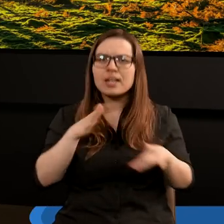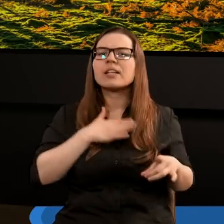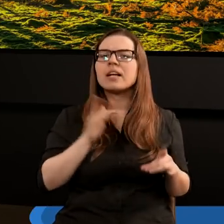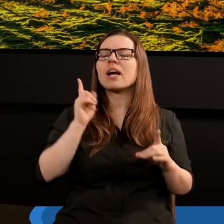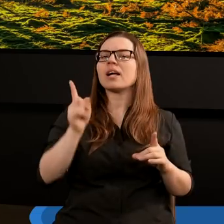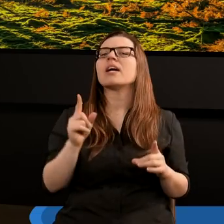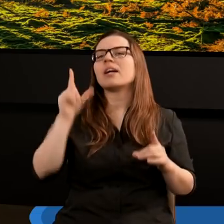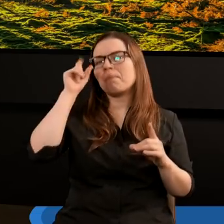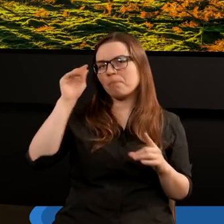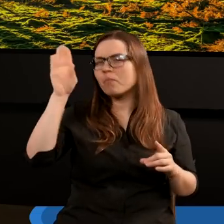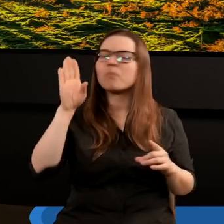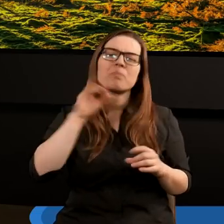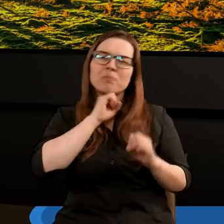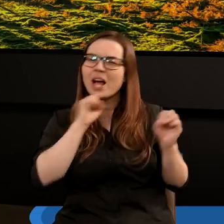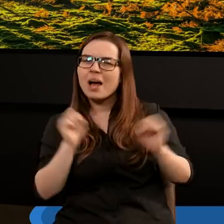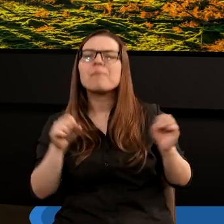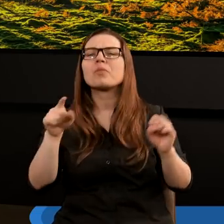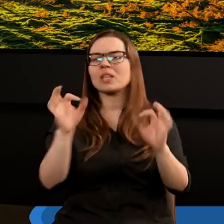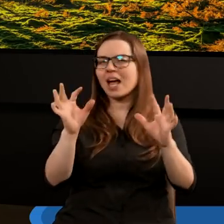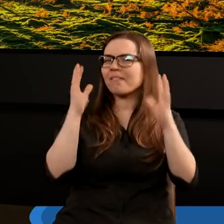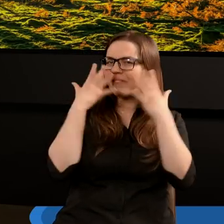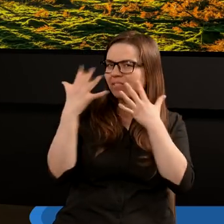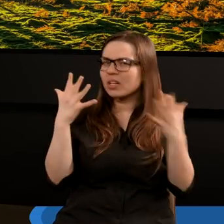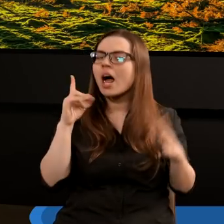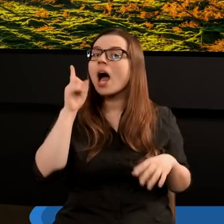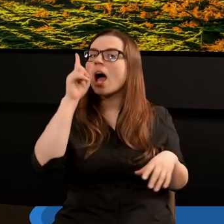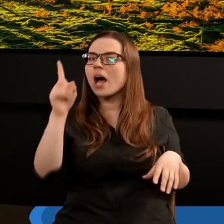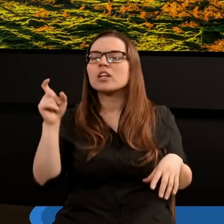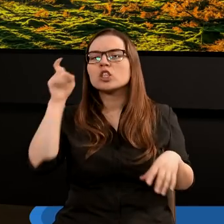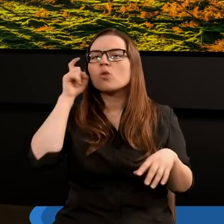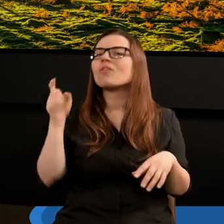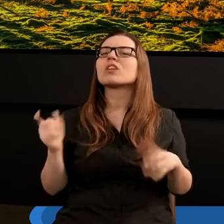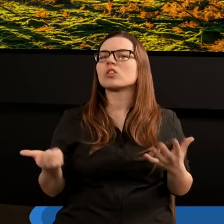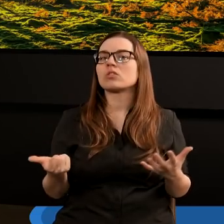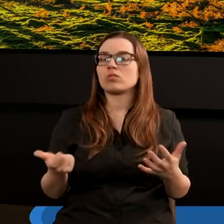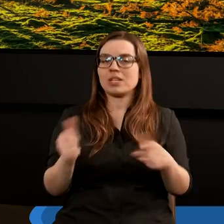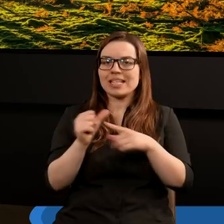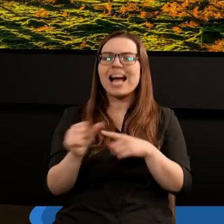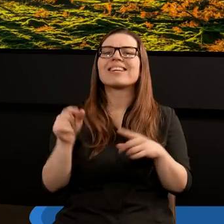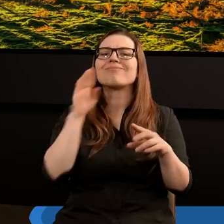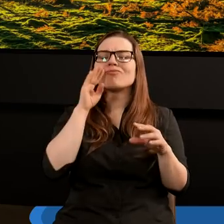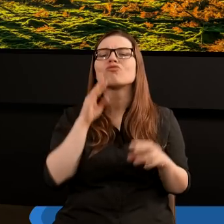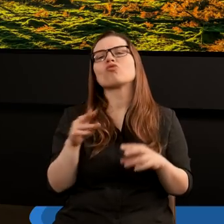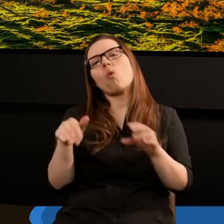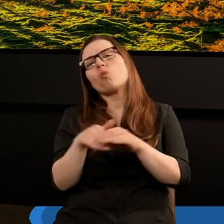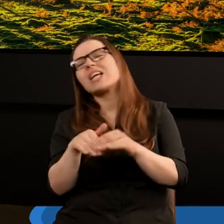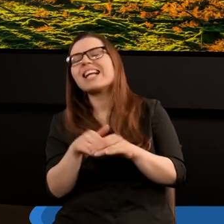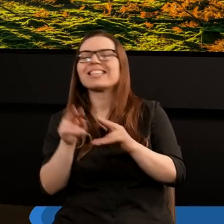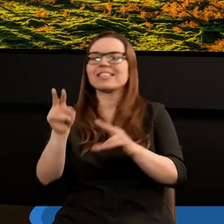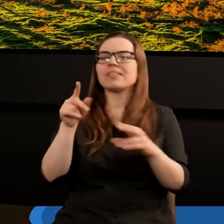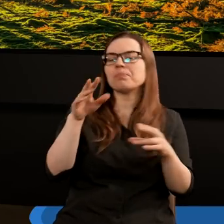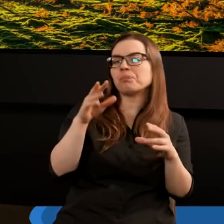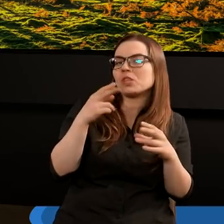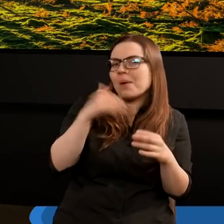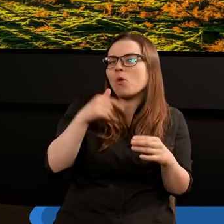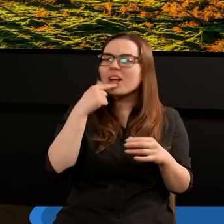Z perspektywy Boga absolutnie tak to wygląda. Ale zwróćcie uwagę, że człowiek staje się uczestnikiem czy udziałowcem,